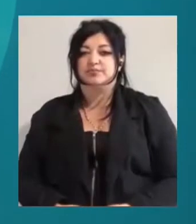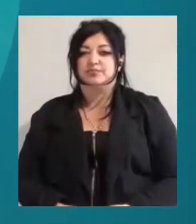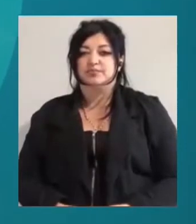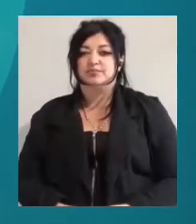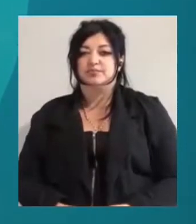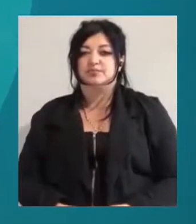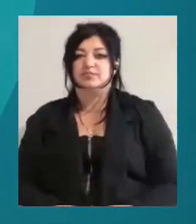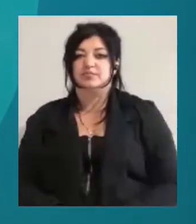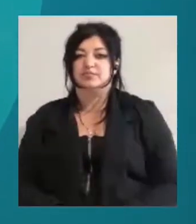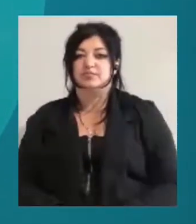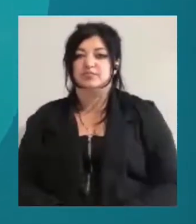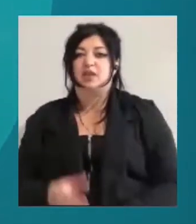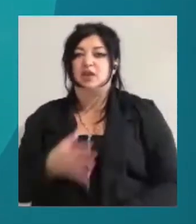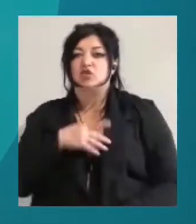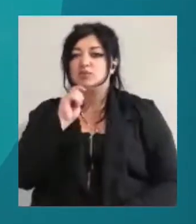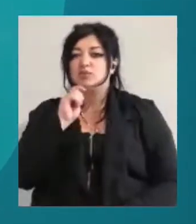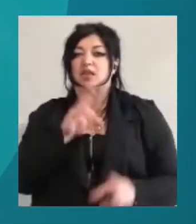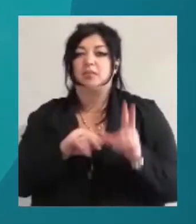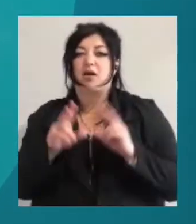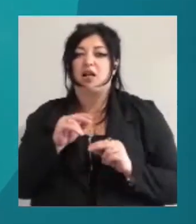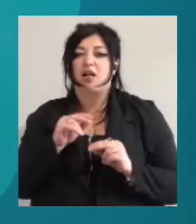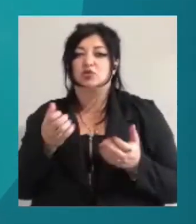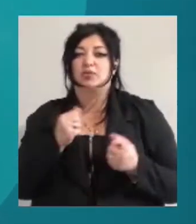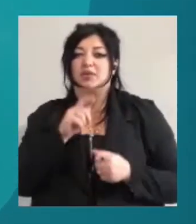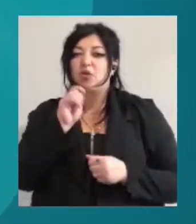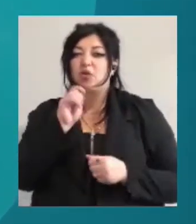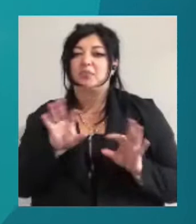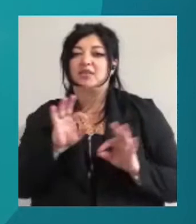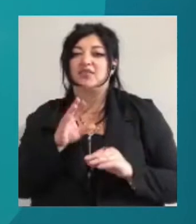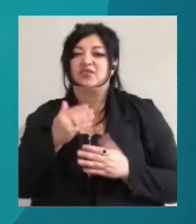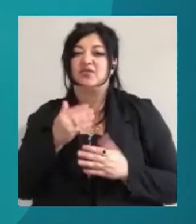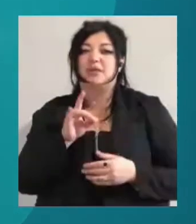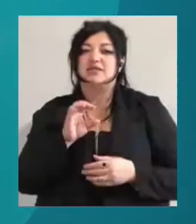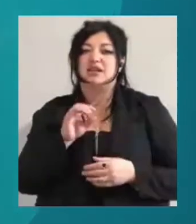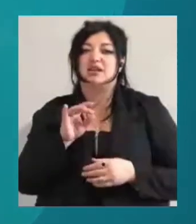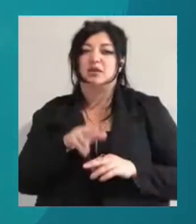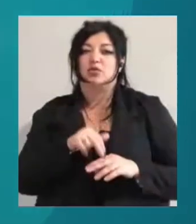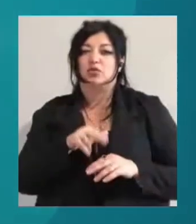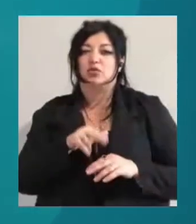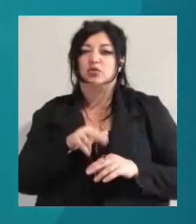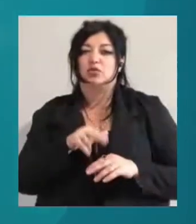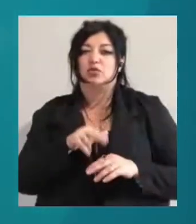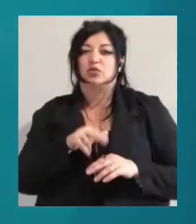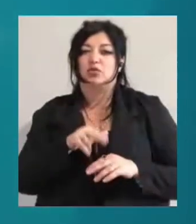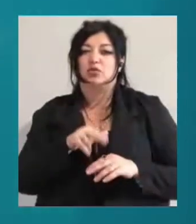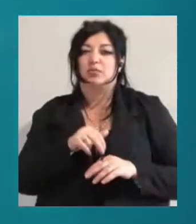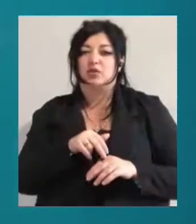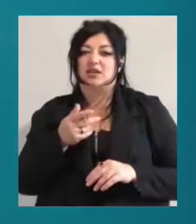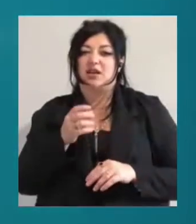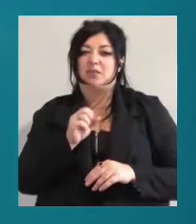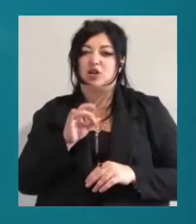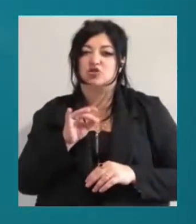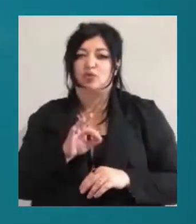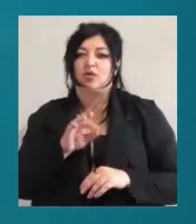Наші кореспонденти намагались отримати коментарі від прессекретарки патрульної поліції в Деській області Алле Марченко. Вона пообіцяла